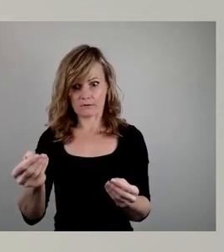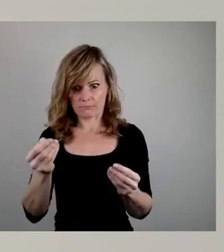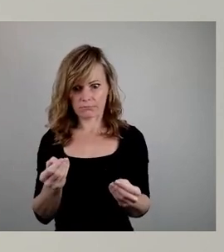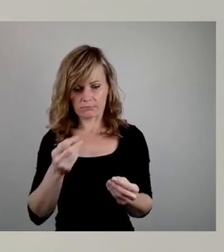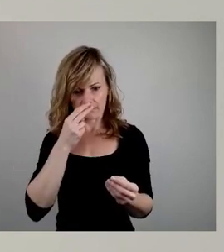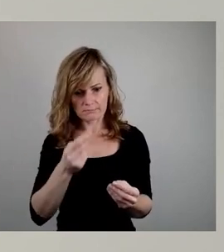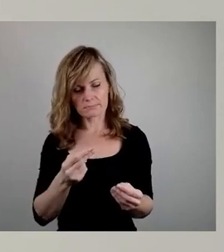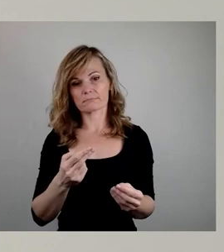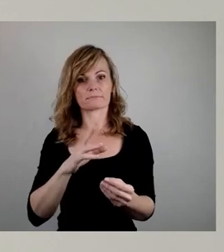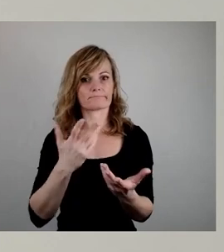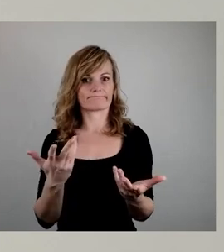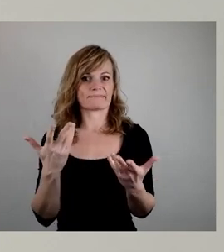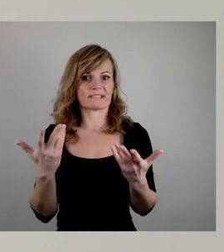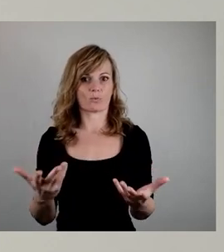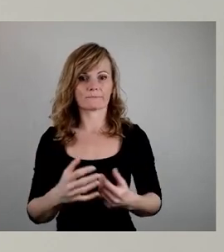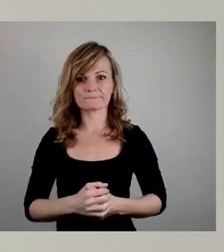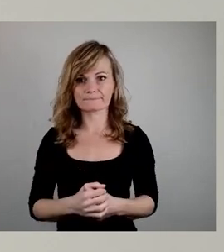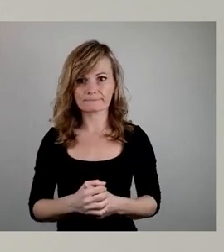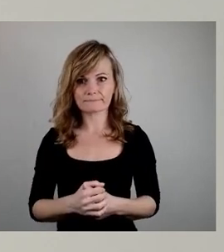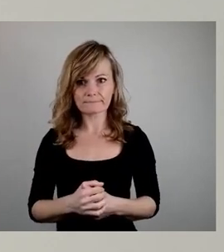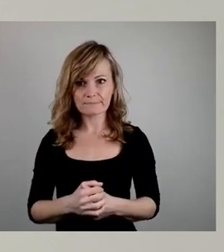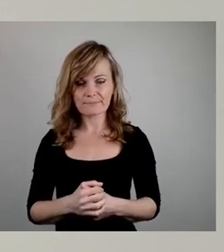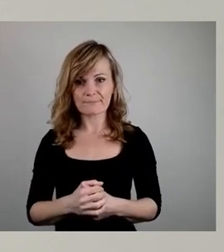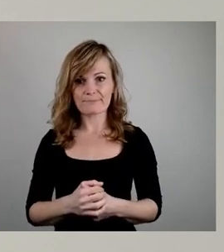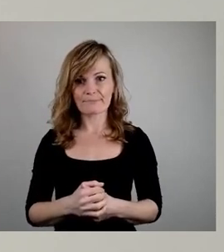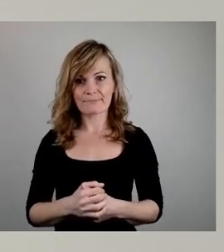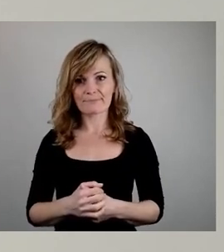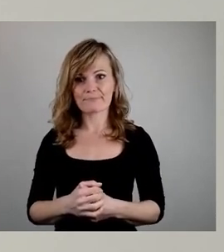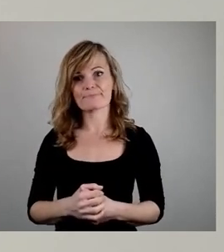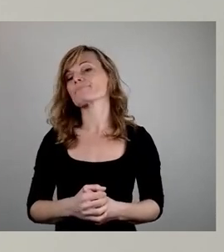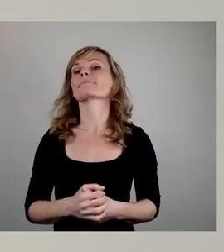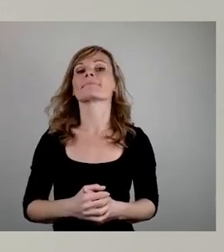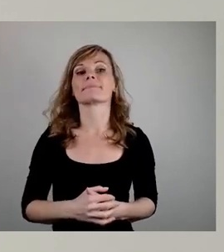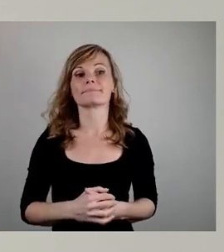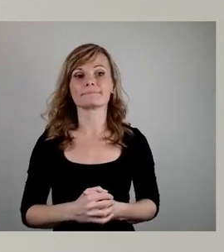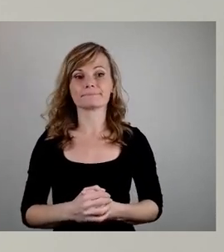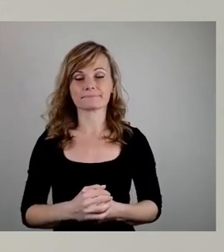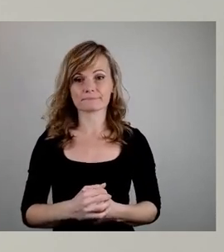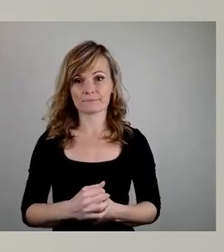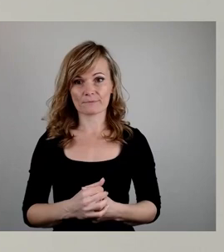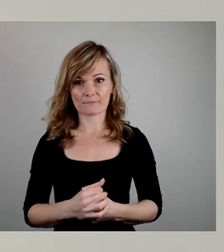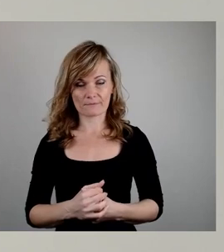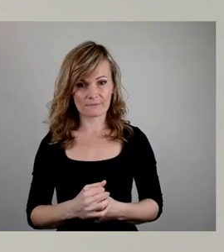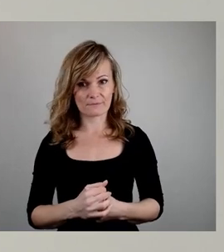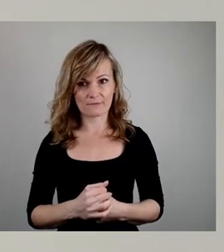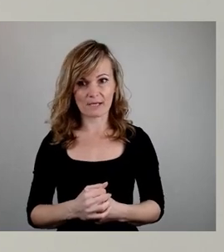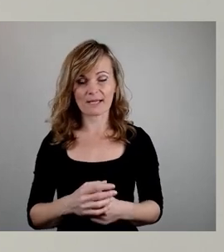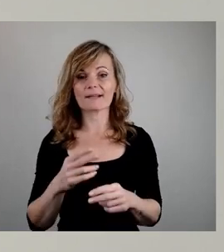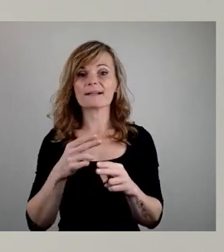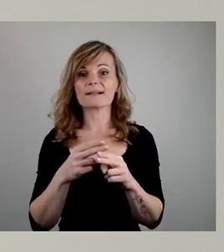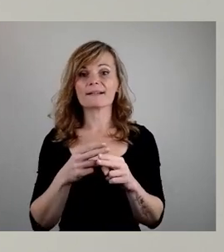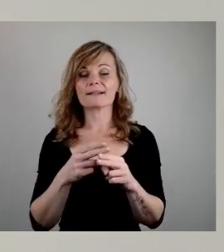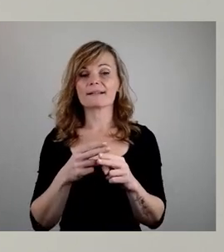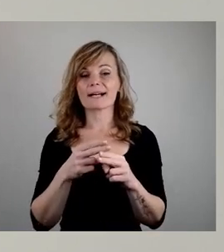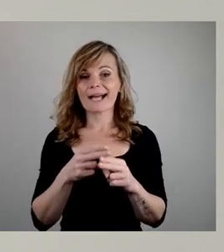Es ist so, dass im Zuge der Restarbeiten für